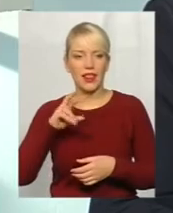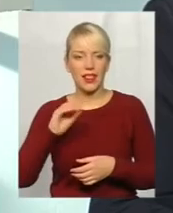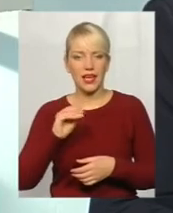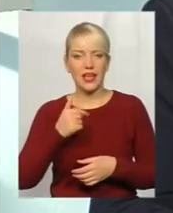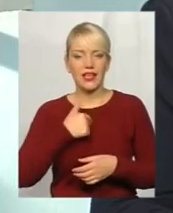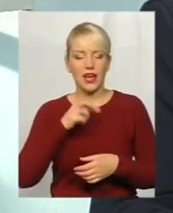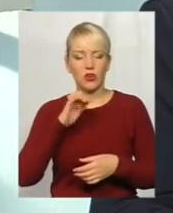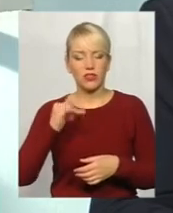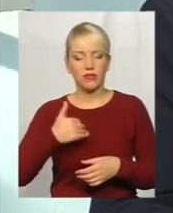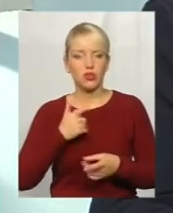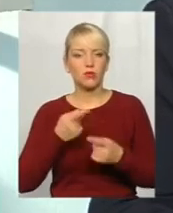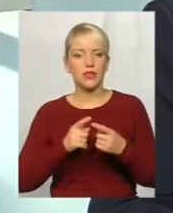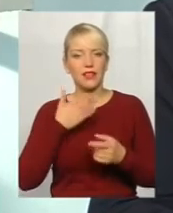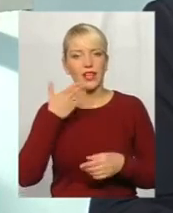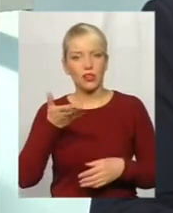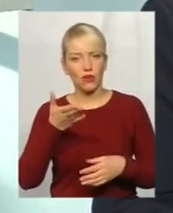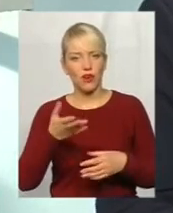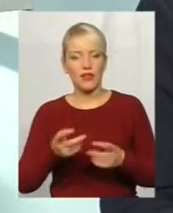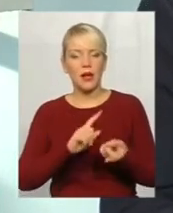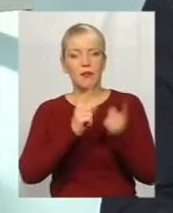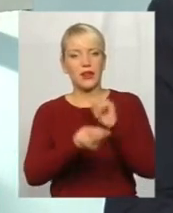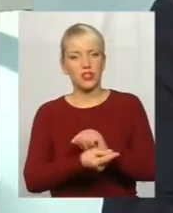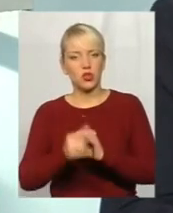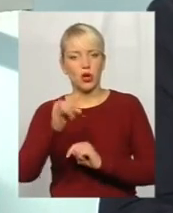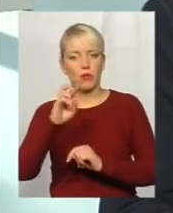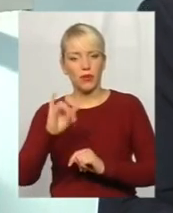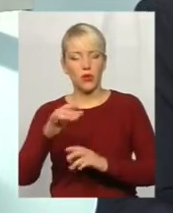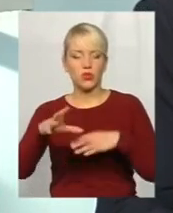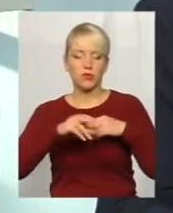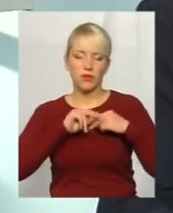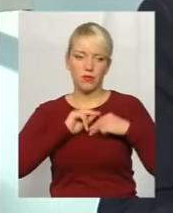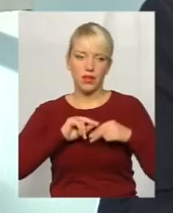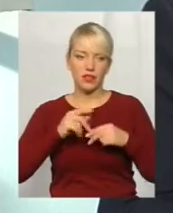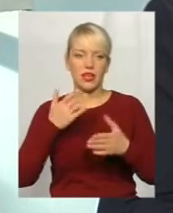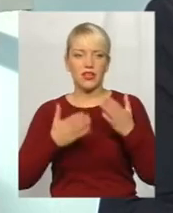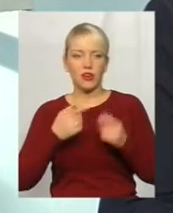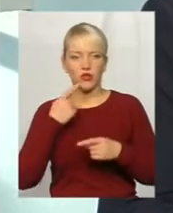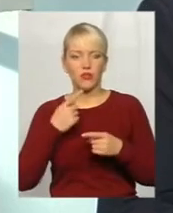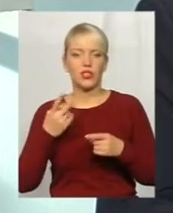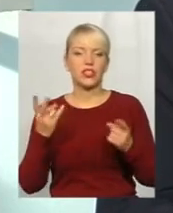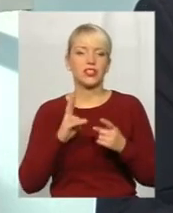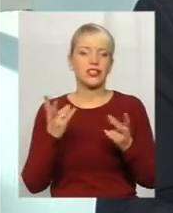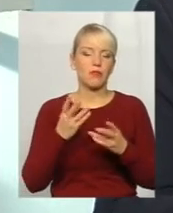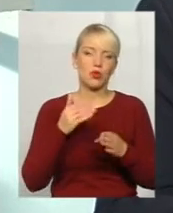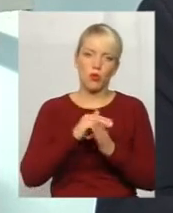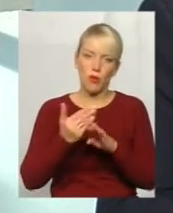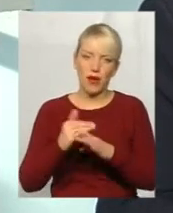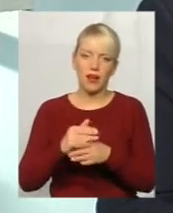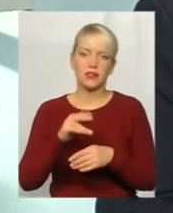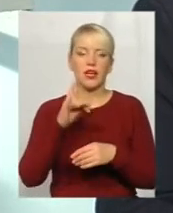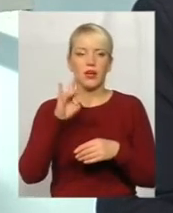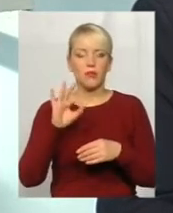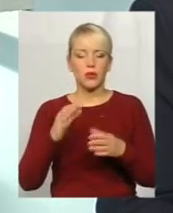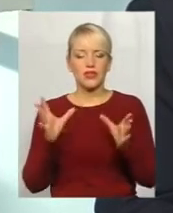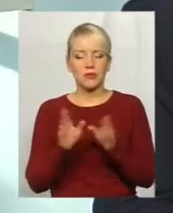це декларування перейшло в співпрацю. Якщо ми говоримо про парт, то треба таловко виходити, допомагати. Якщо ми говоримо про якісь спільні